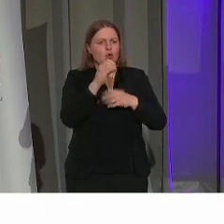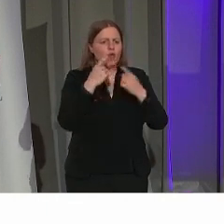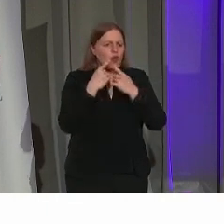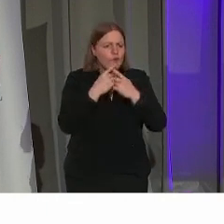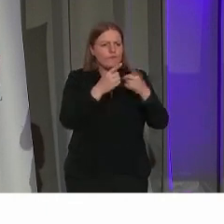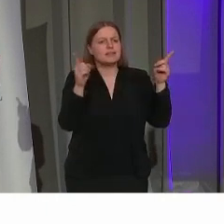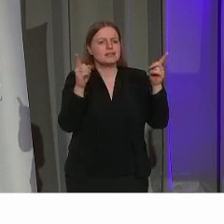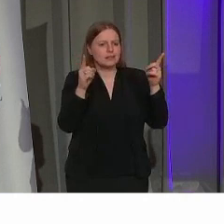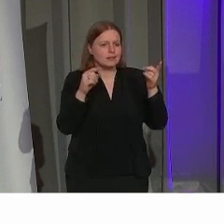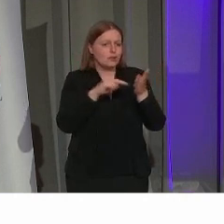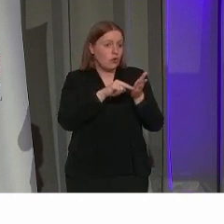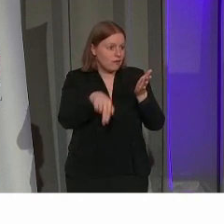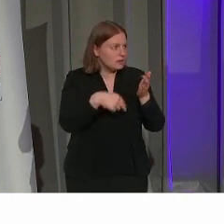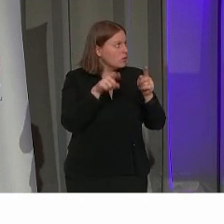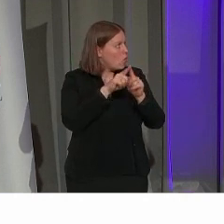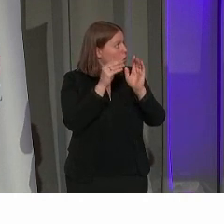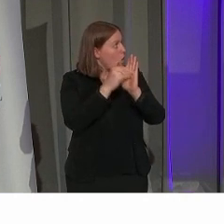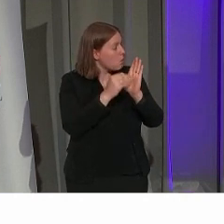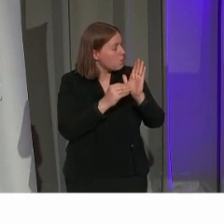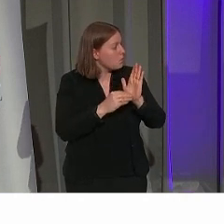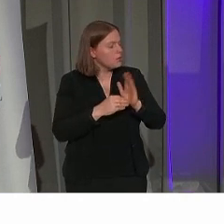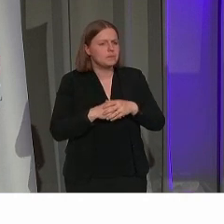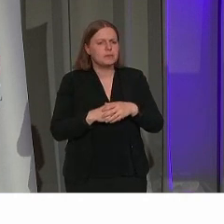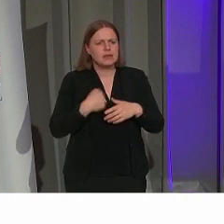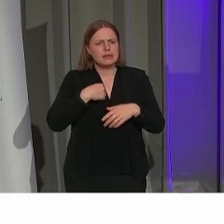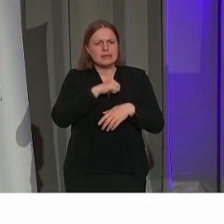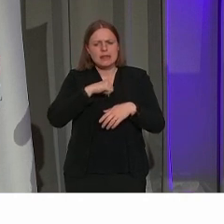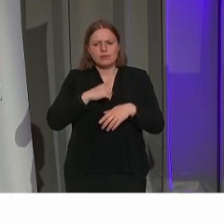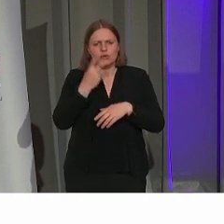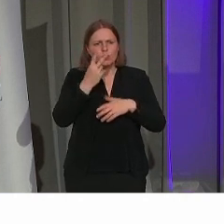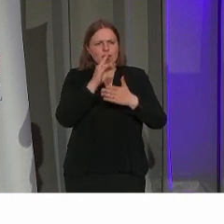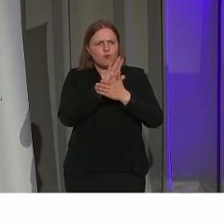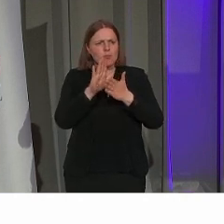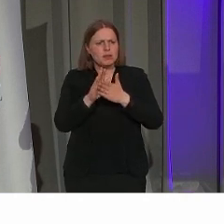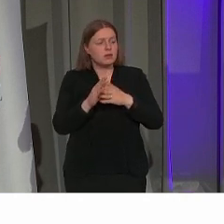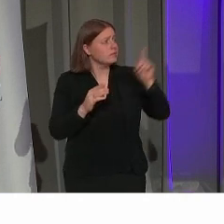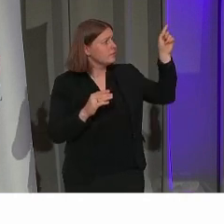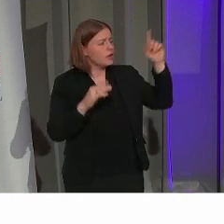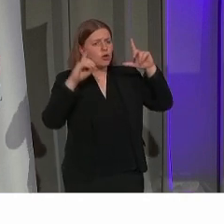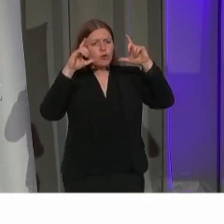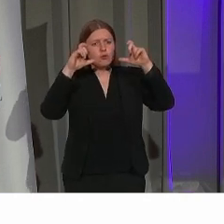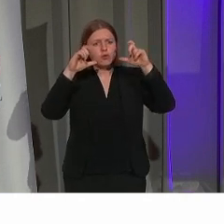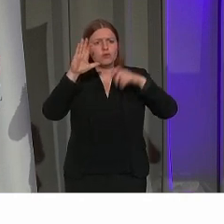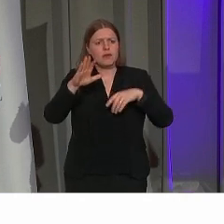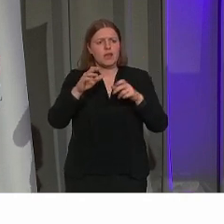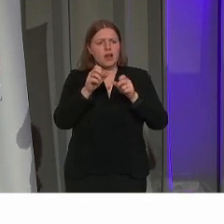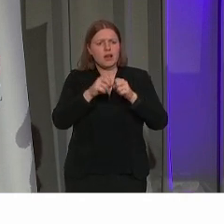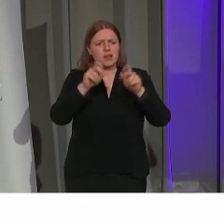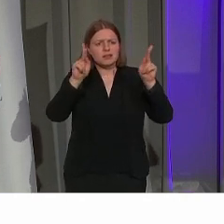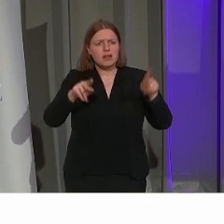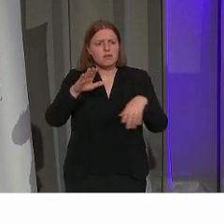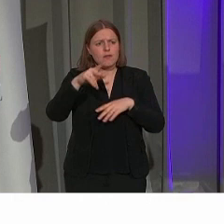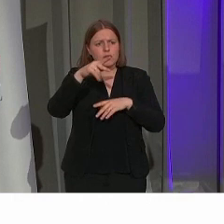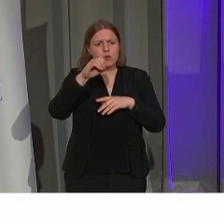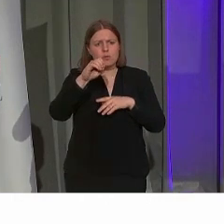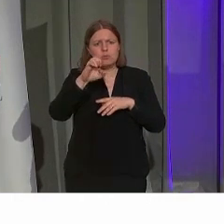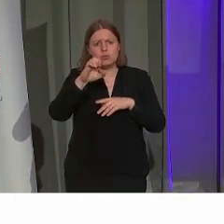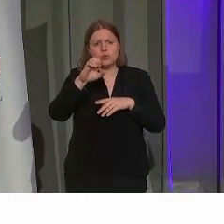vervat. Ik heb er twee voorbeeldjes in gestoken. Dit is een foto van het kasteel van Poeke in Aalter.